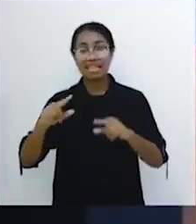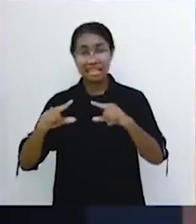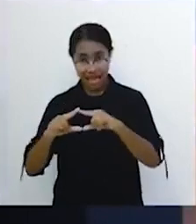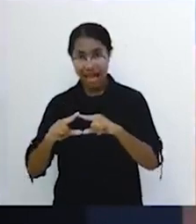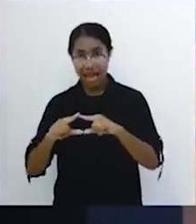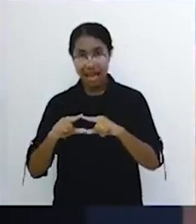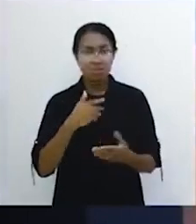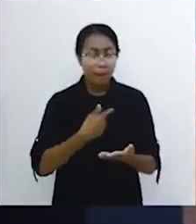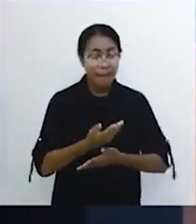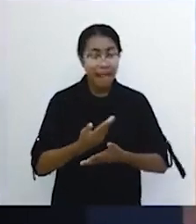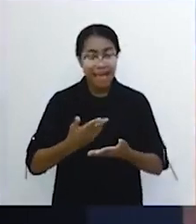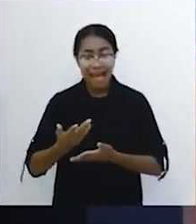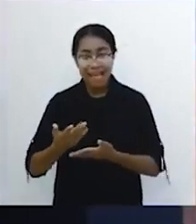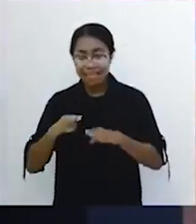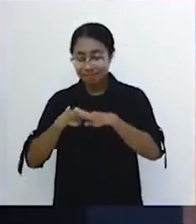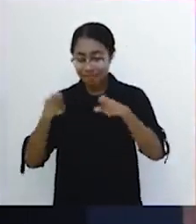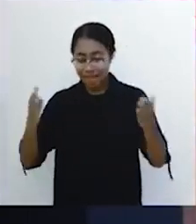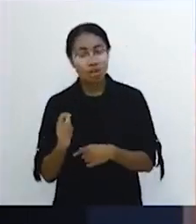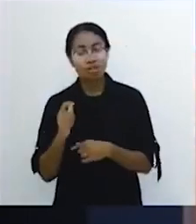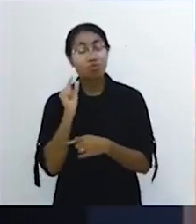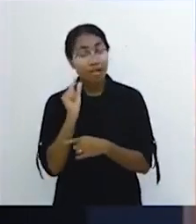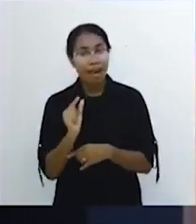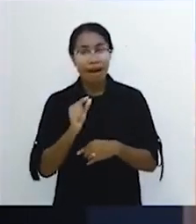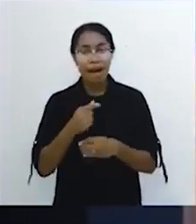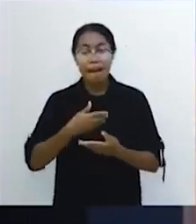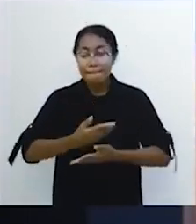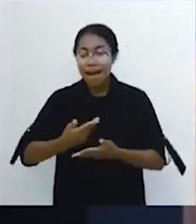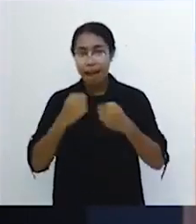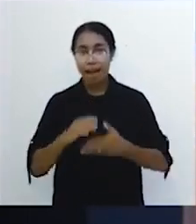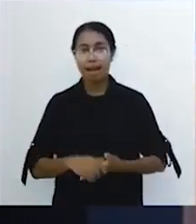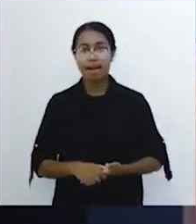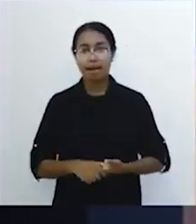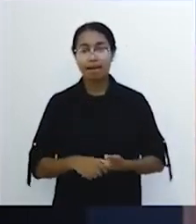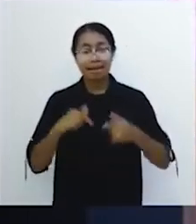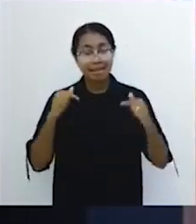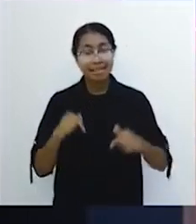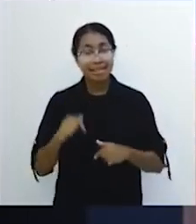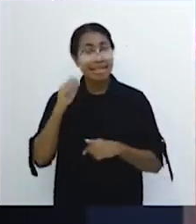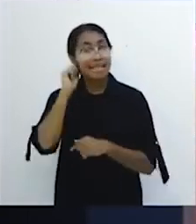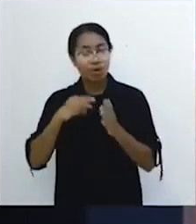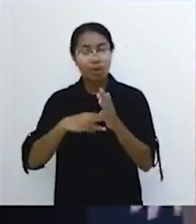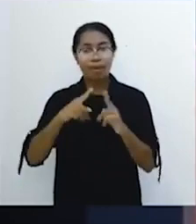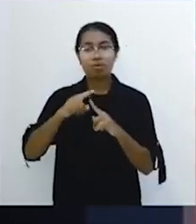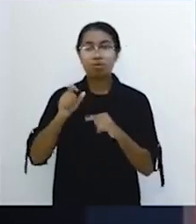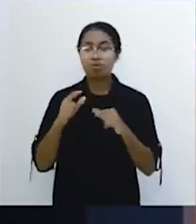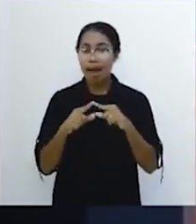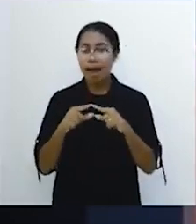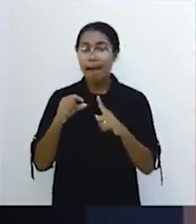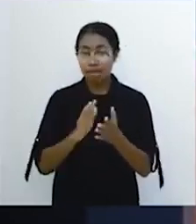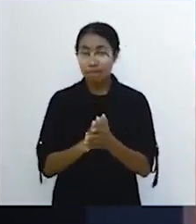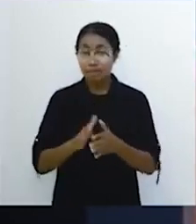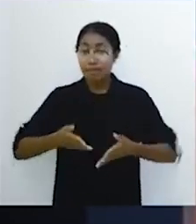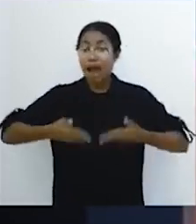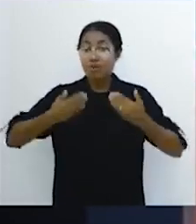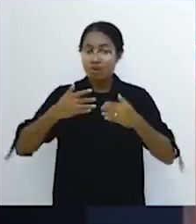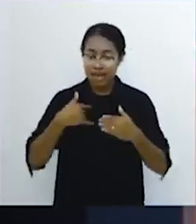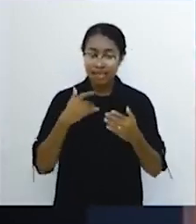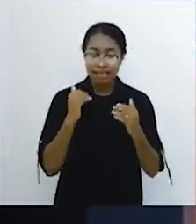melayani meja. Artinya siapkan makan. Nah di sini ibu mertua Petrus bangun dan